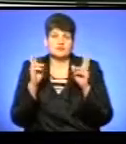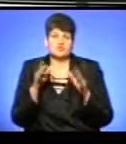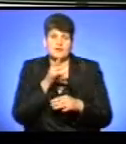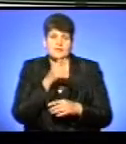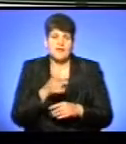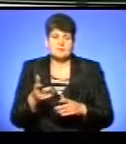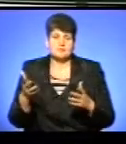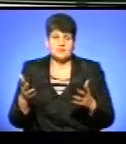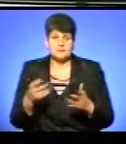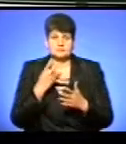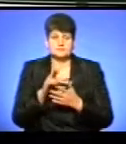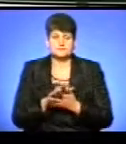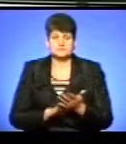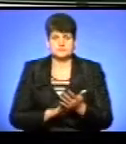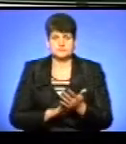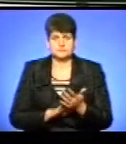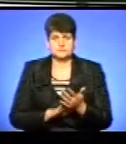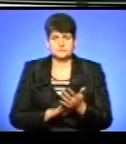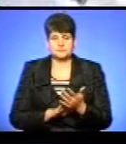Детальніше у сюжеті Любові Гадомської.